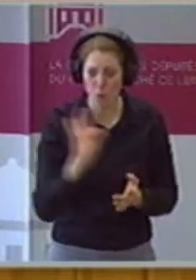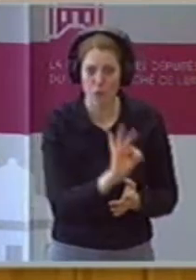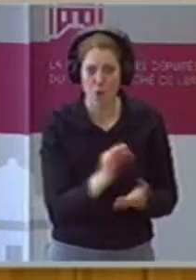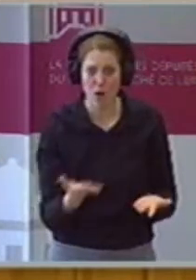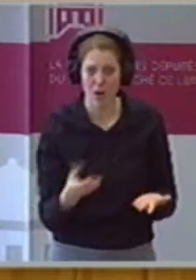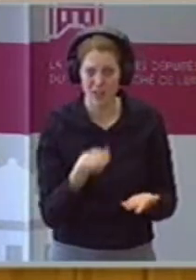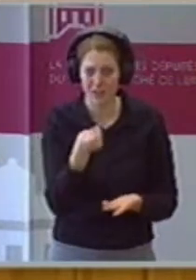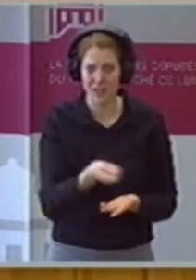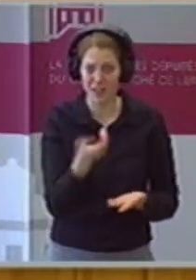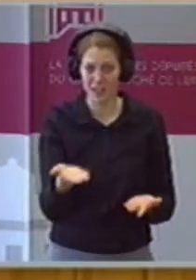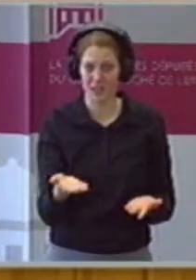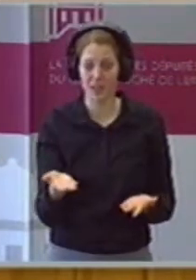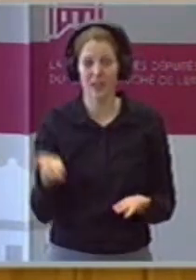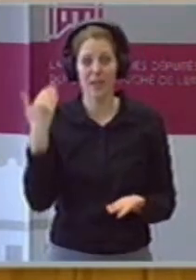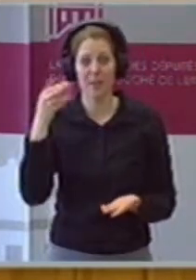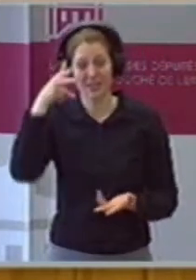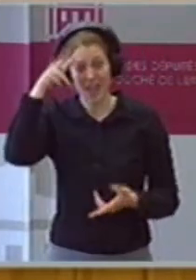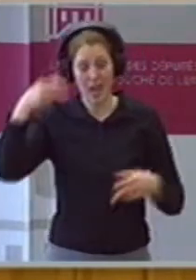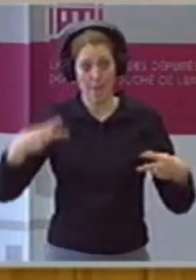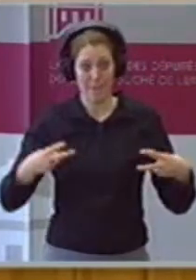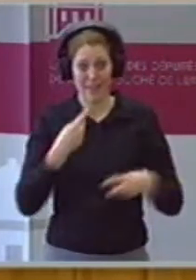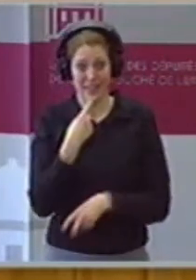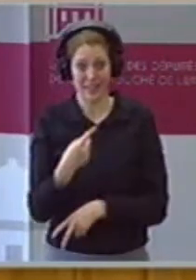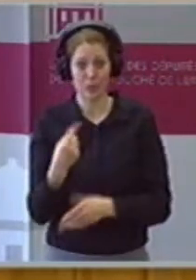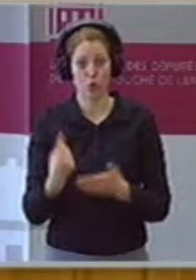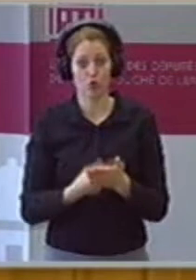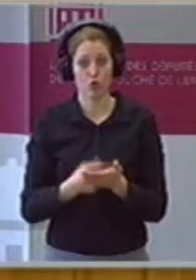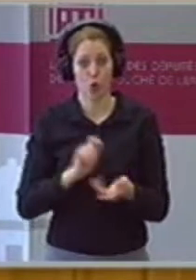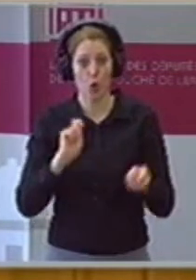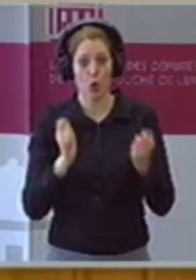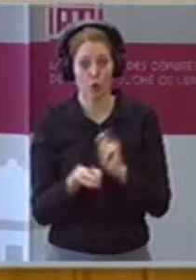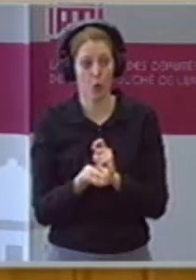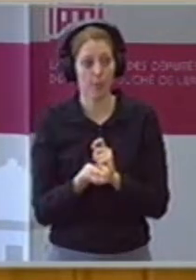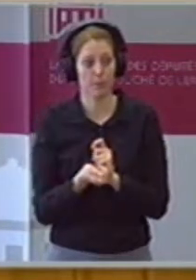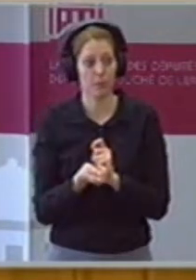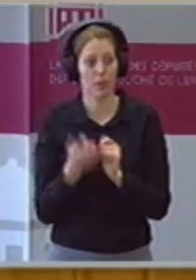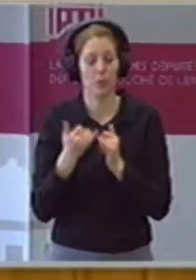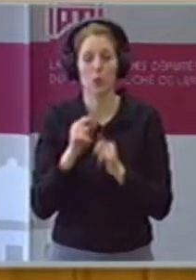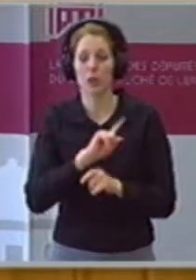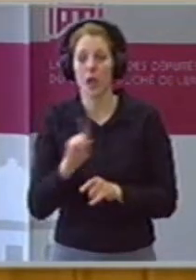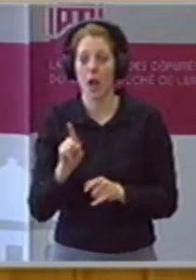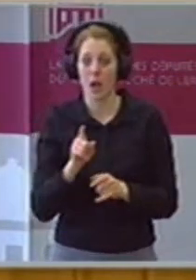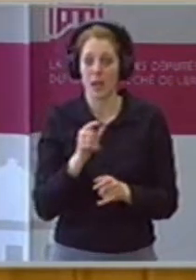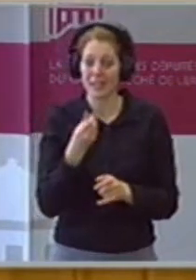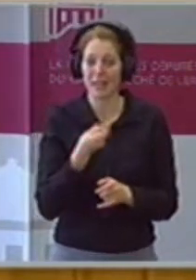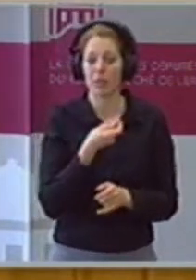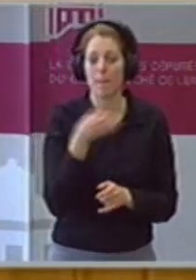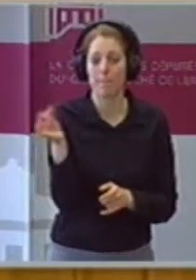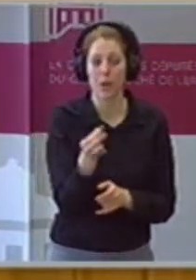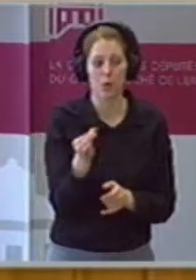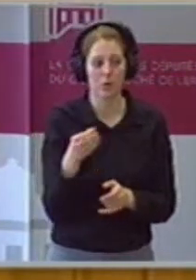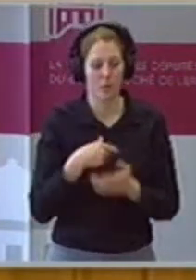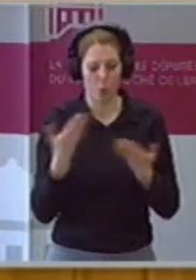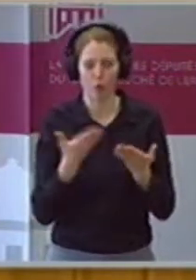zu hin, wo es alles so gut kann. Ich freue mich, ob es du, ob alles so gut kann. Holen wir den